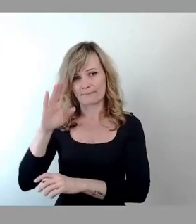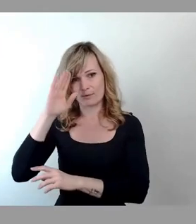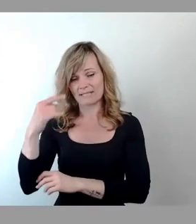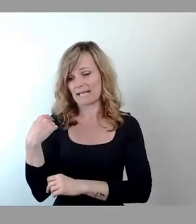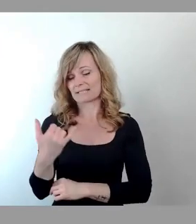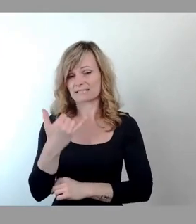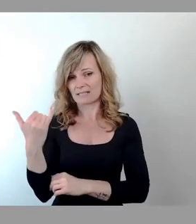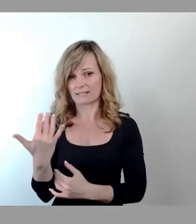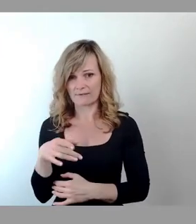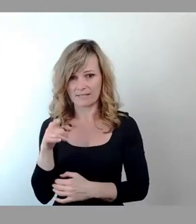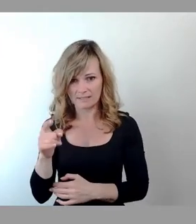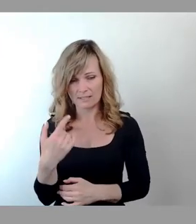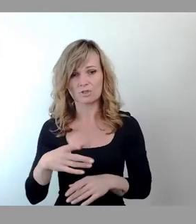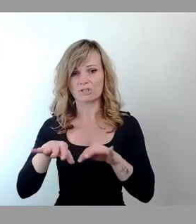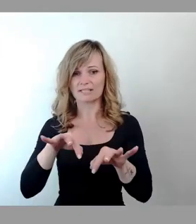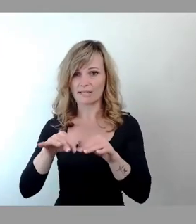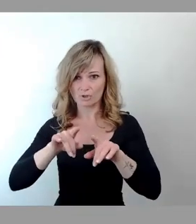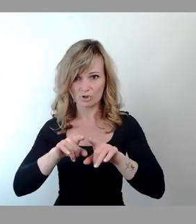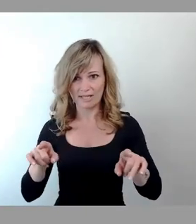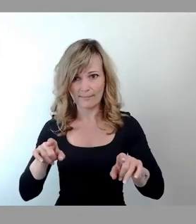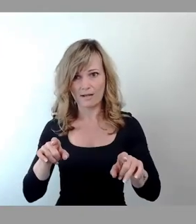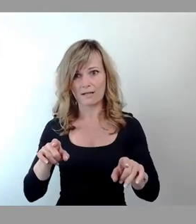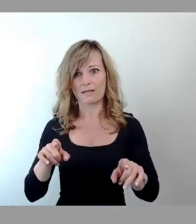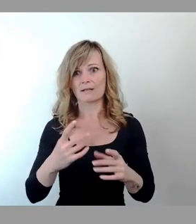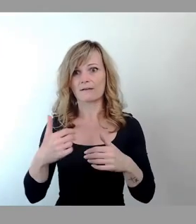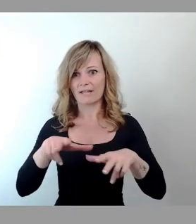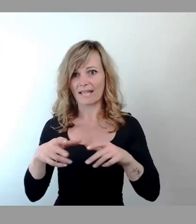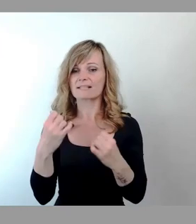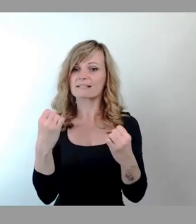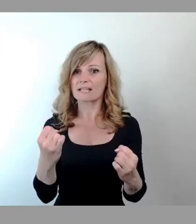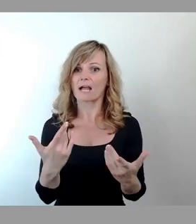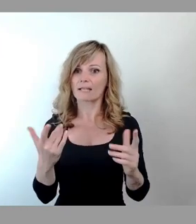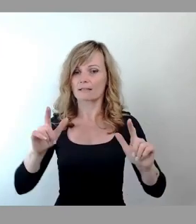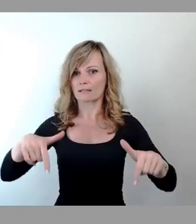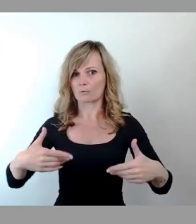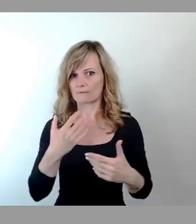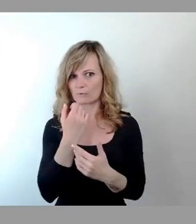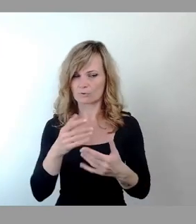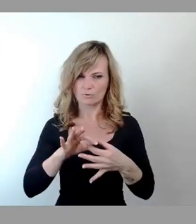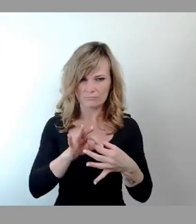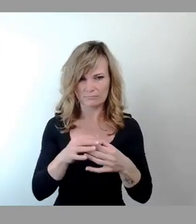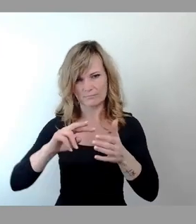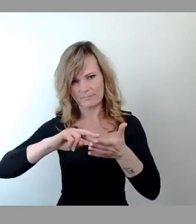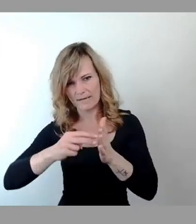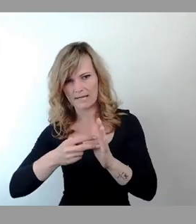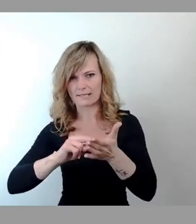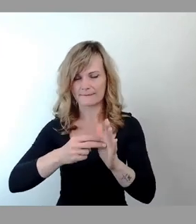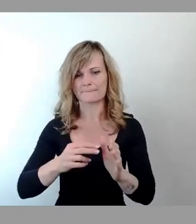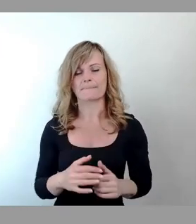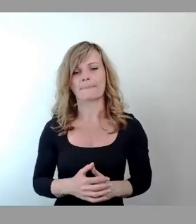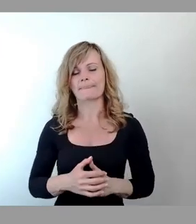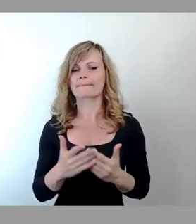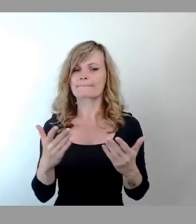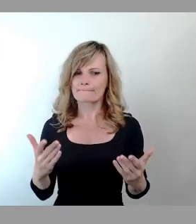um strategisch an das Thema Verkehrssicherheit heranzugehen. Wir sind dabei, deutlich mehr auf Basis der